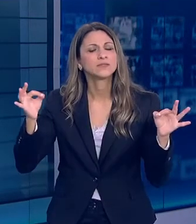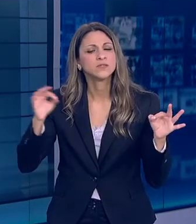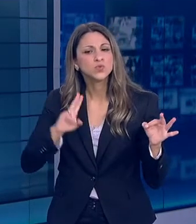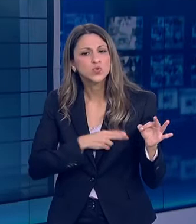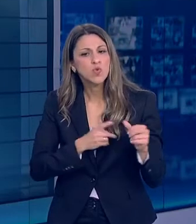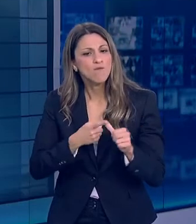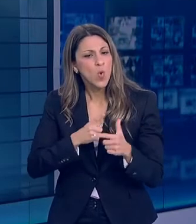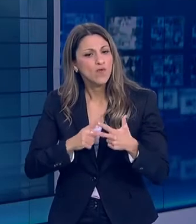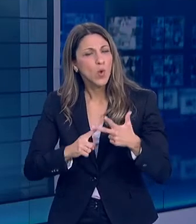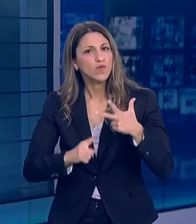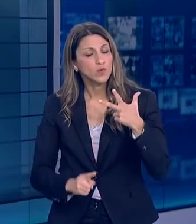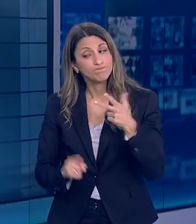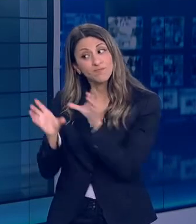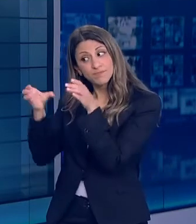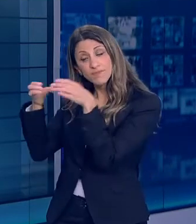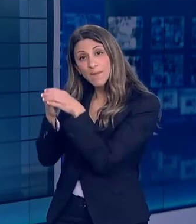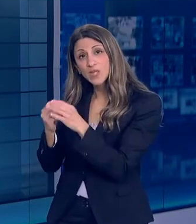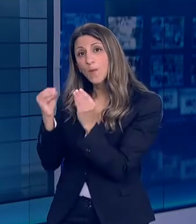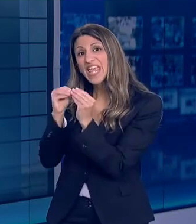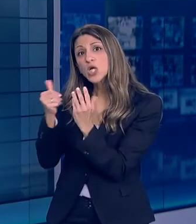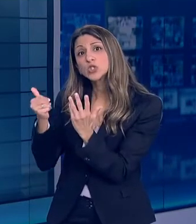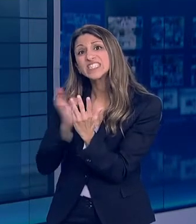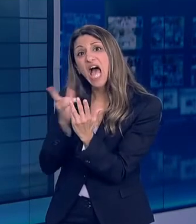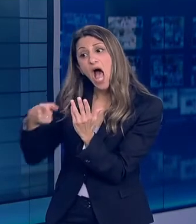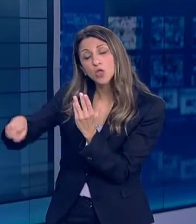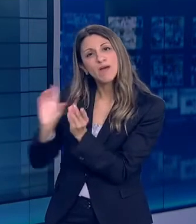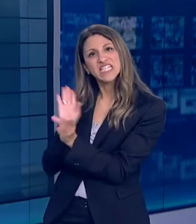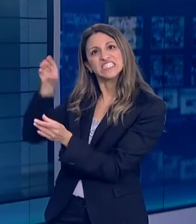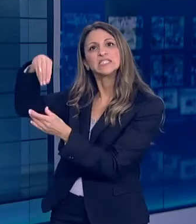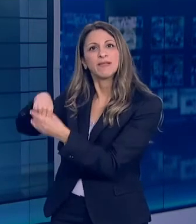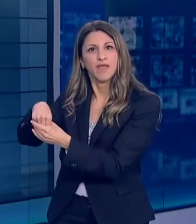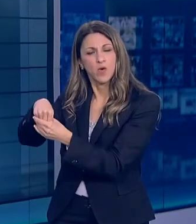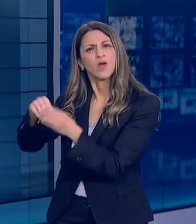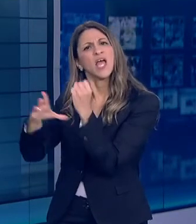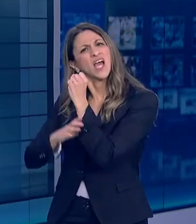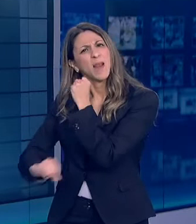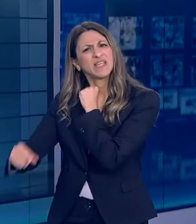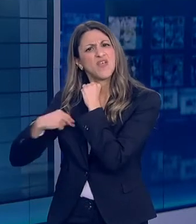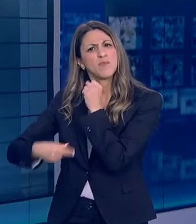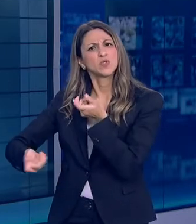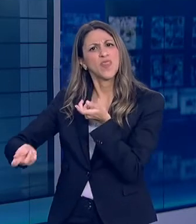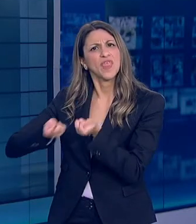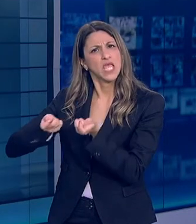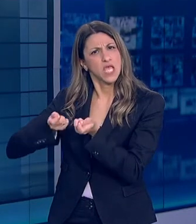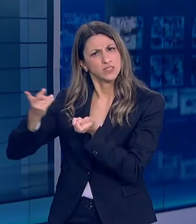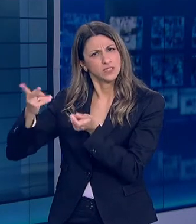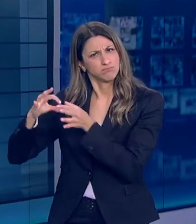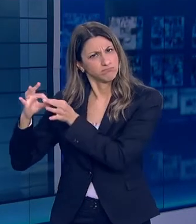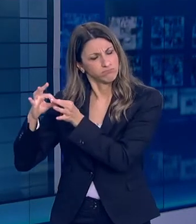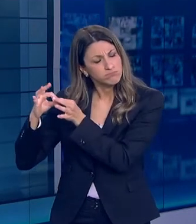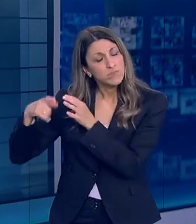και με τη βοήθεια μιας επιτροπής 26 εμπειρογνωμόνων στην οποία συμμετέχω υπό το Γενικό Γραμματέα Δημόσιας Υγείας τον κύριο Πρεζεράκο